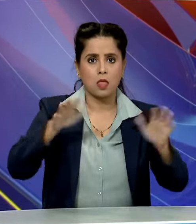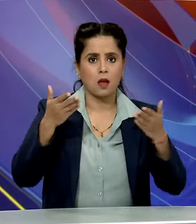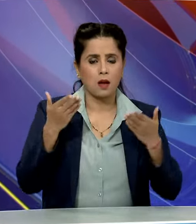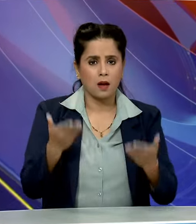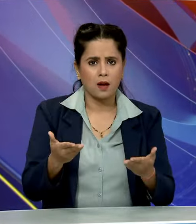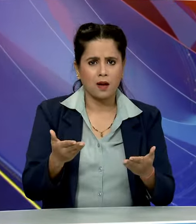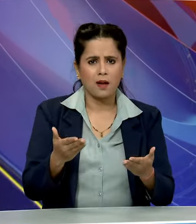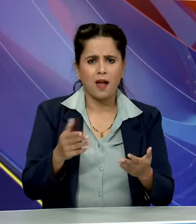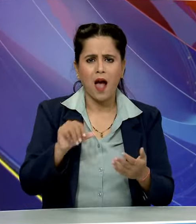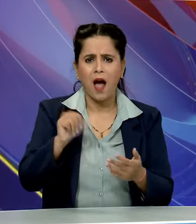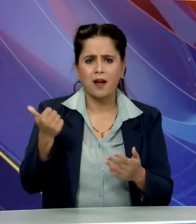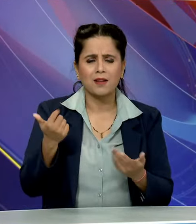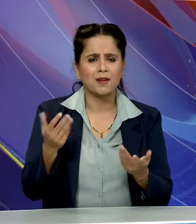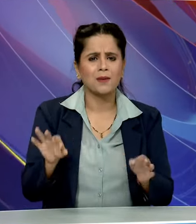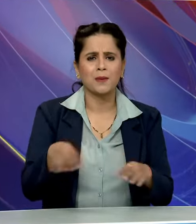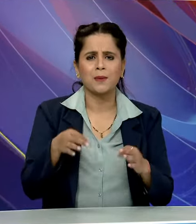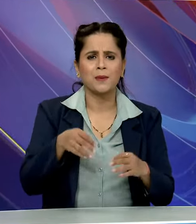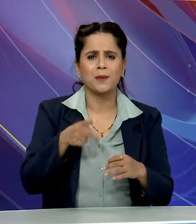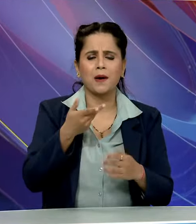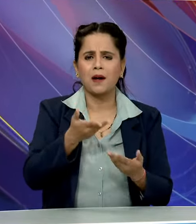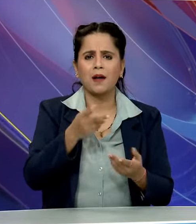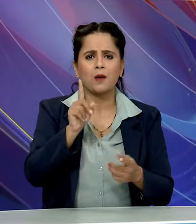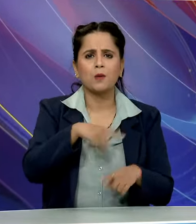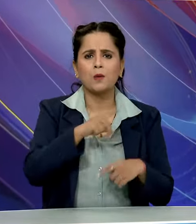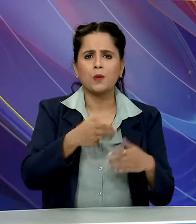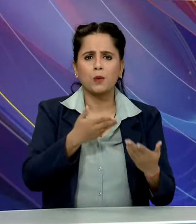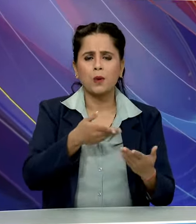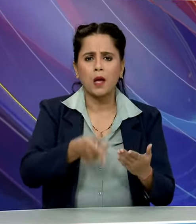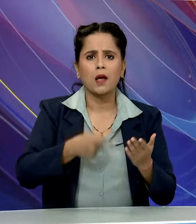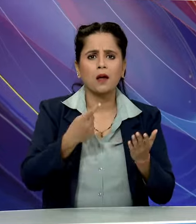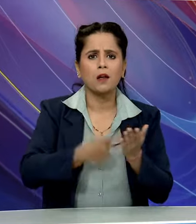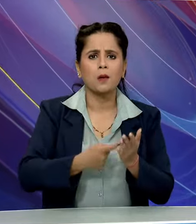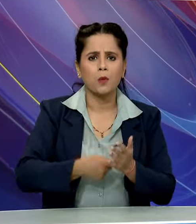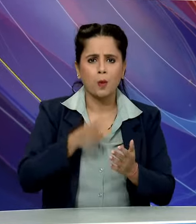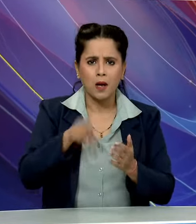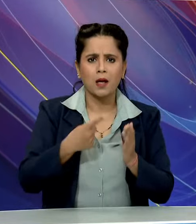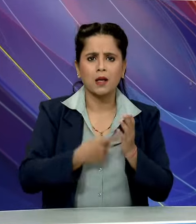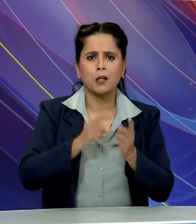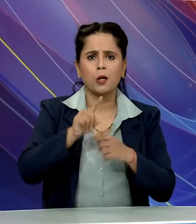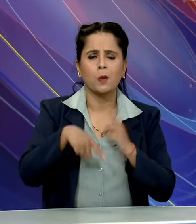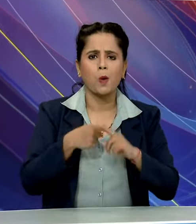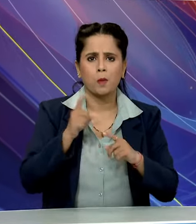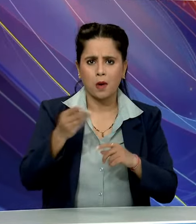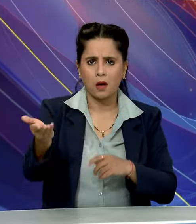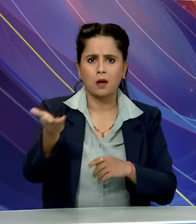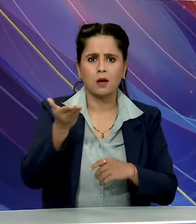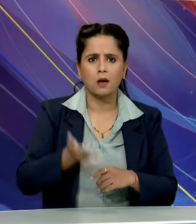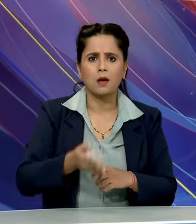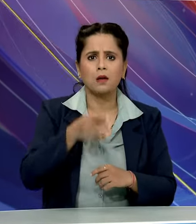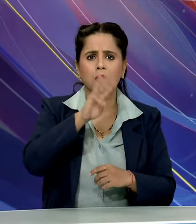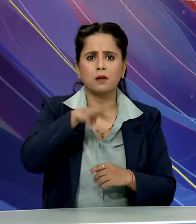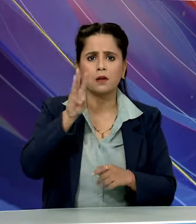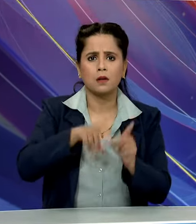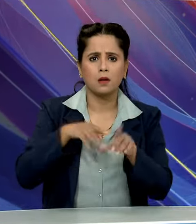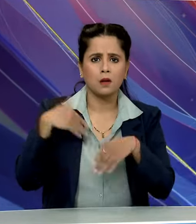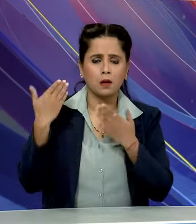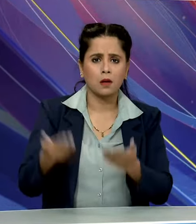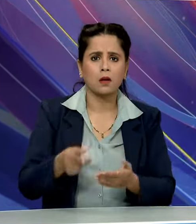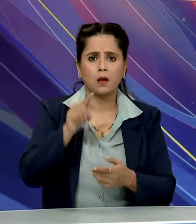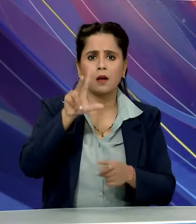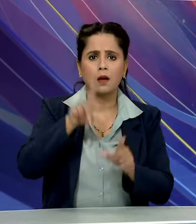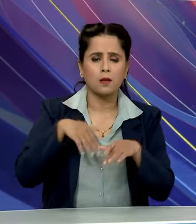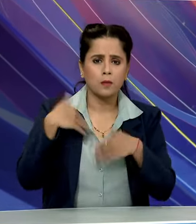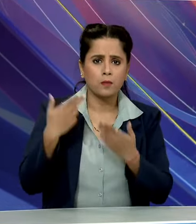कुछ नहीं है इन्हें तो रिपोर्ट काट देने चाहिए थी कि 33 साल 18 साल